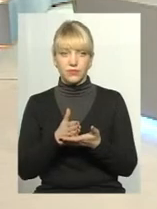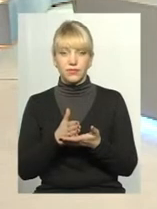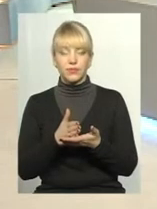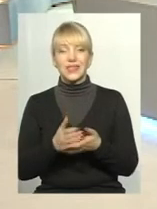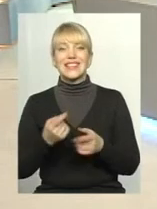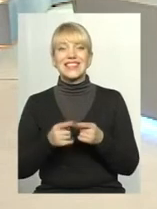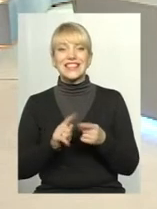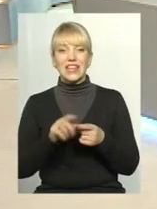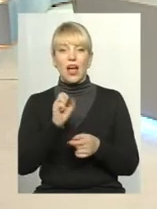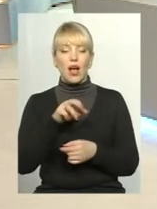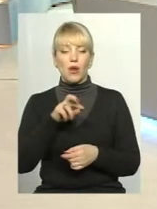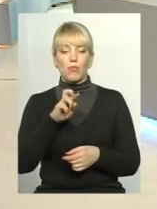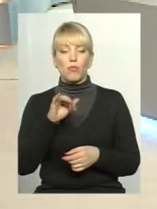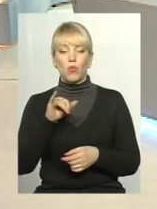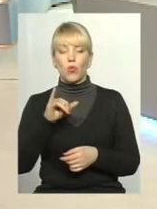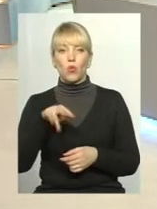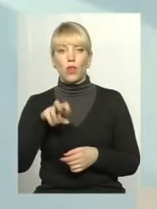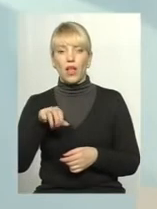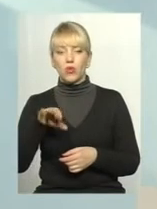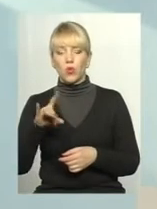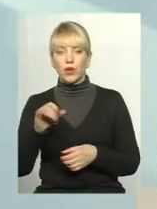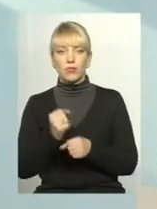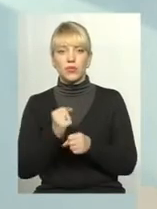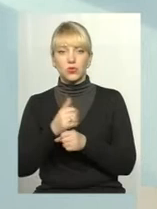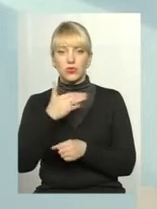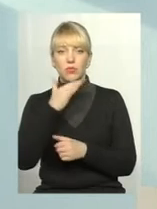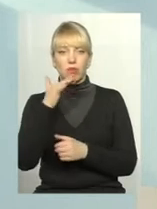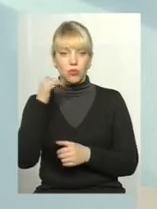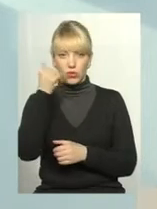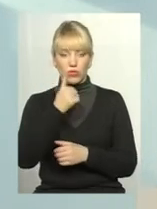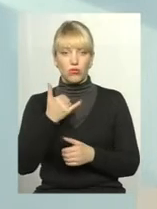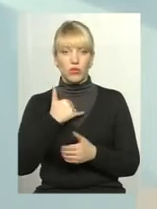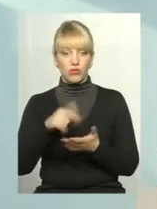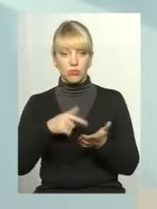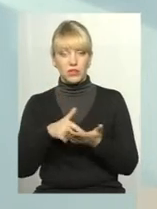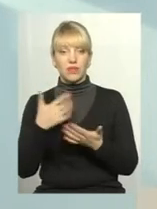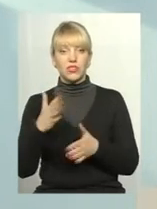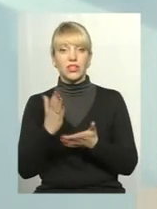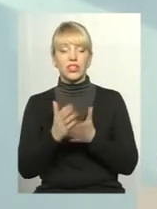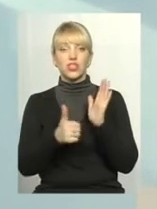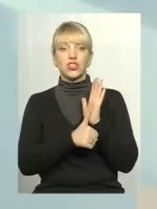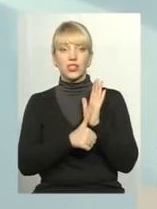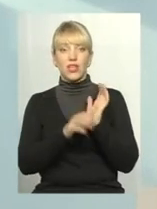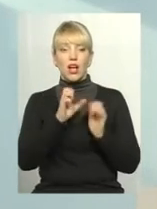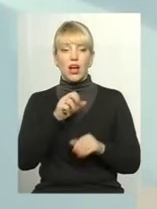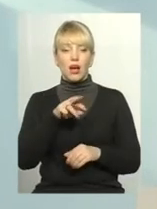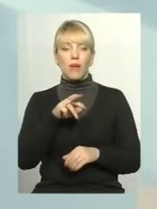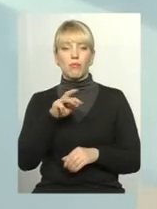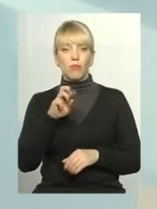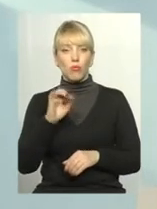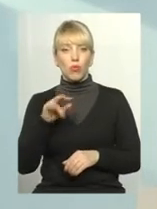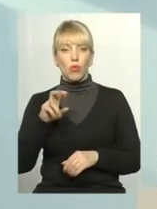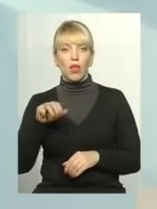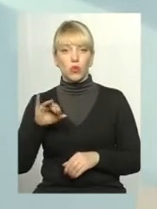Ці амбулаторії в нас функціонують вже не один рік. Тобто в нас зараз в місті є шість амбулаторій, які вже функціонують, куди люди вже